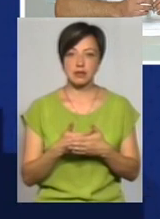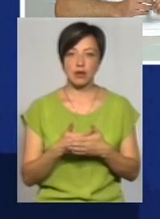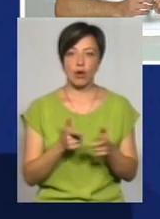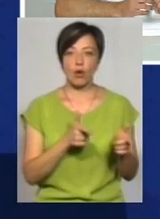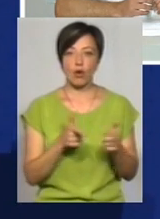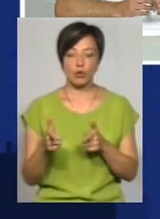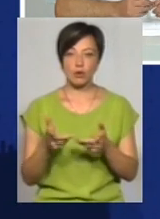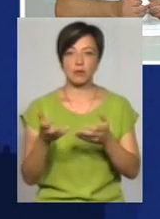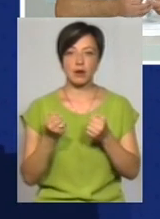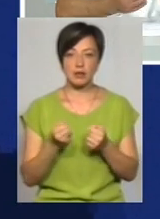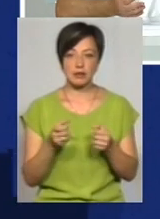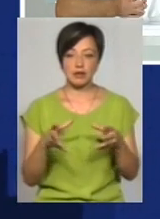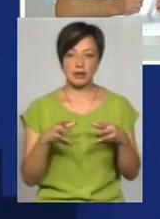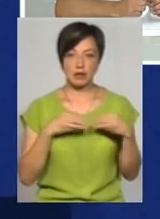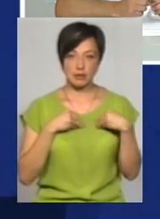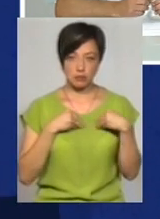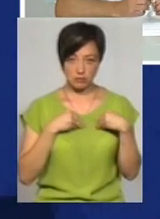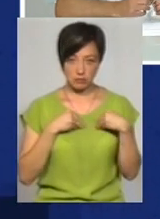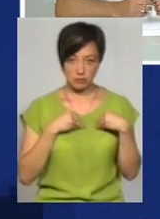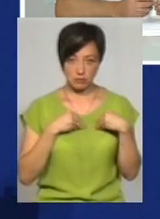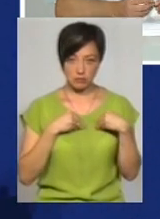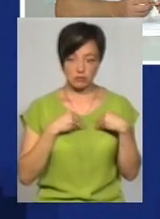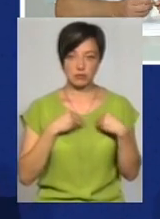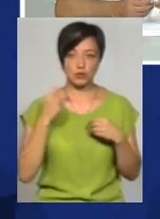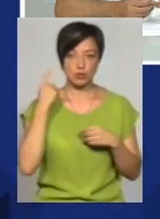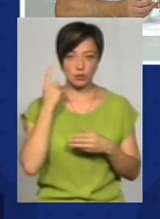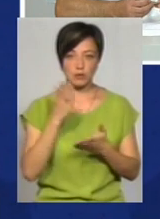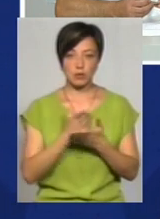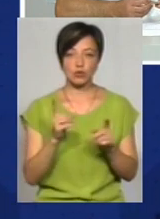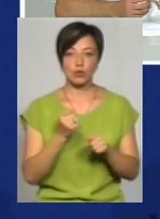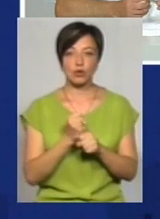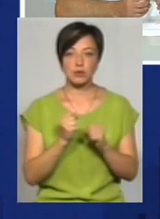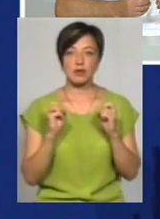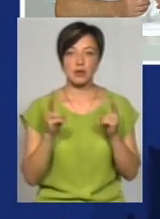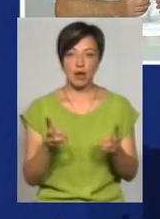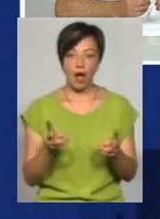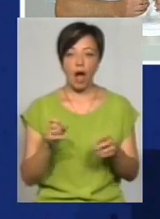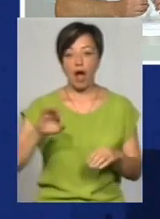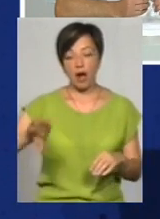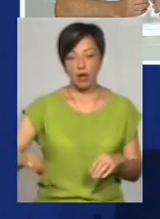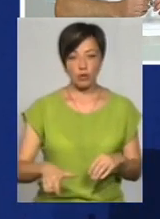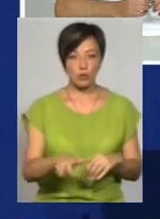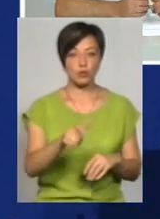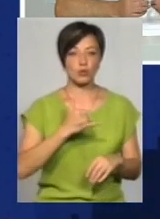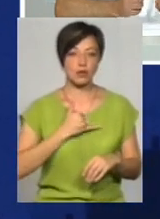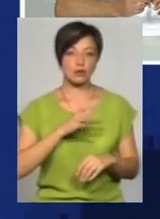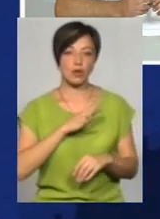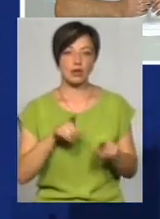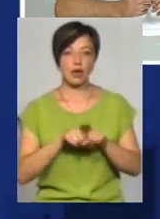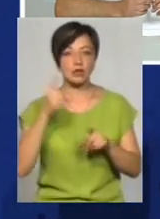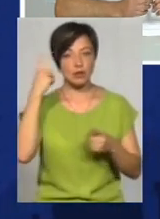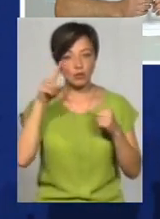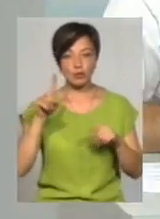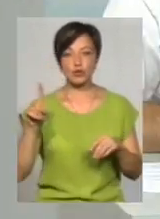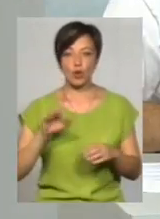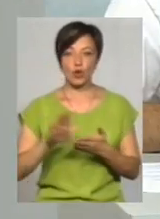готові брати їх разом з нами, їхати, щоб вони чули безпосередньо, що робиться, як. А на рахунок каньйону, то в нас була така задумка про те,